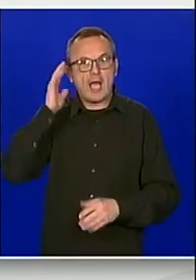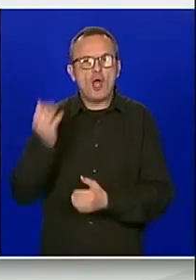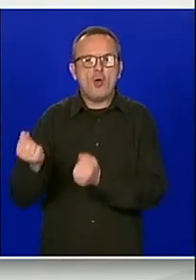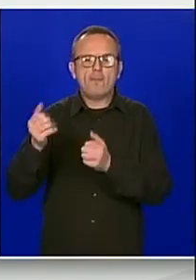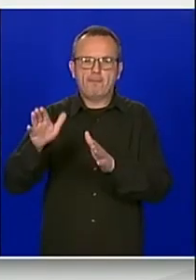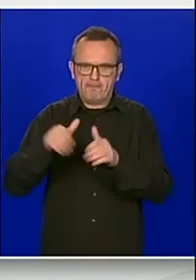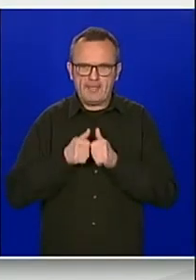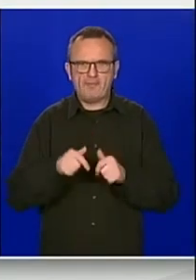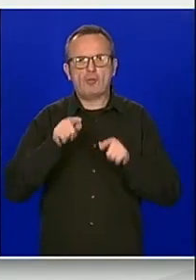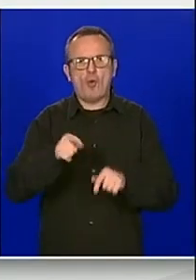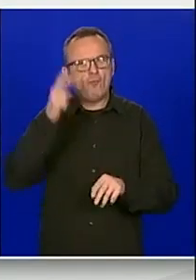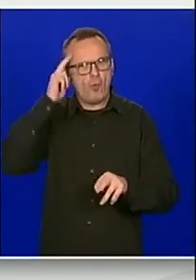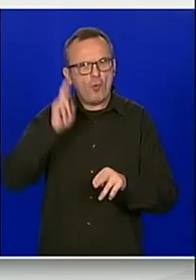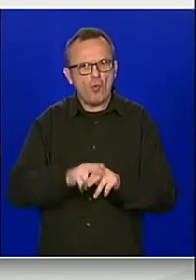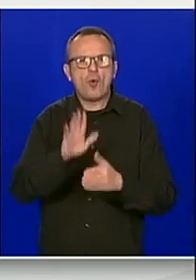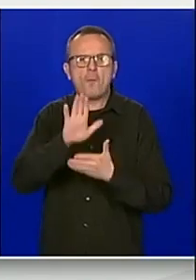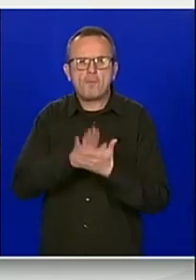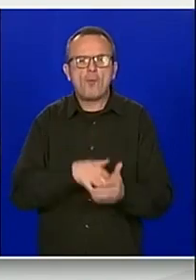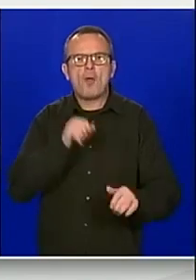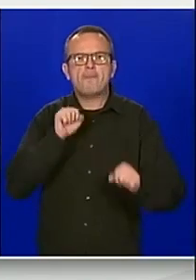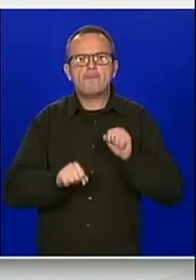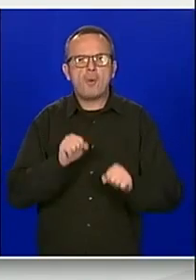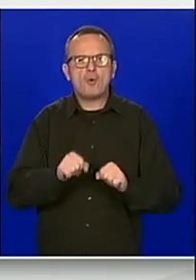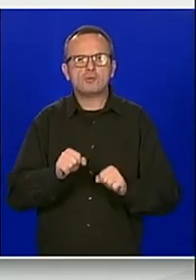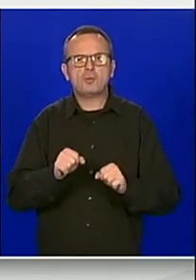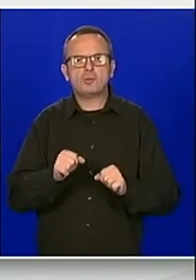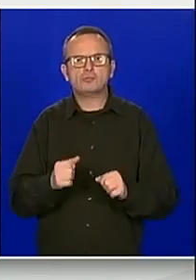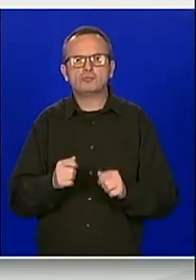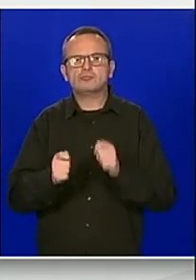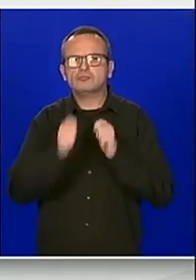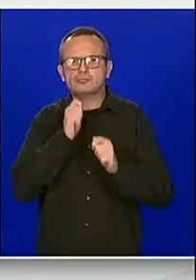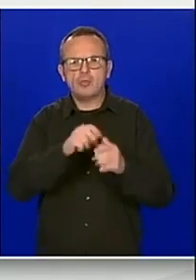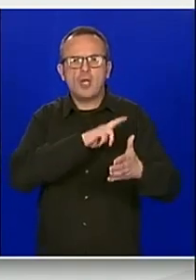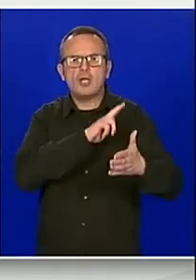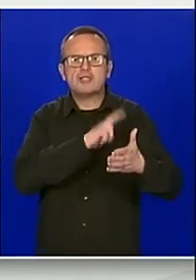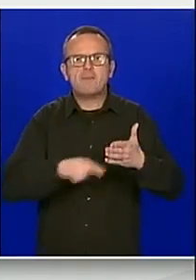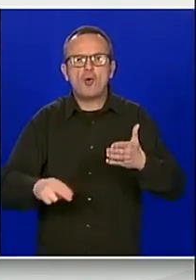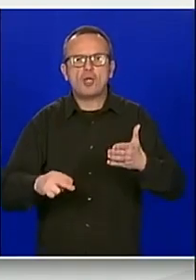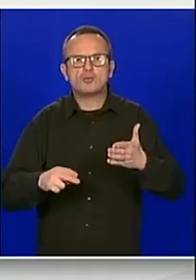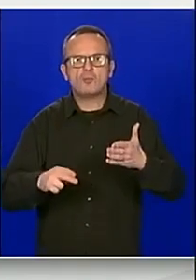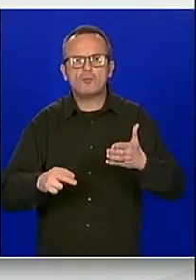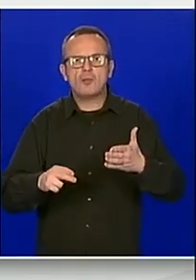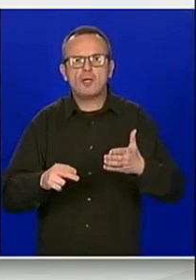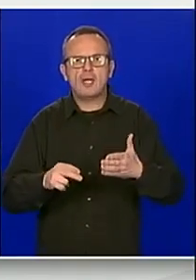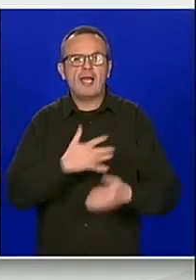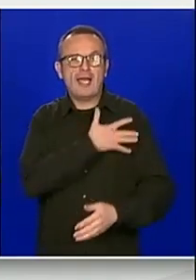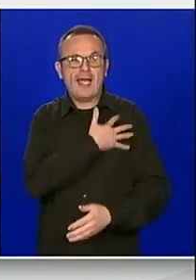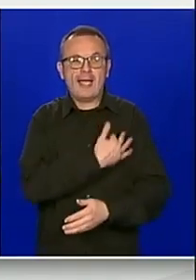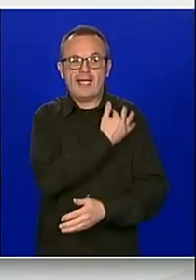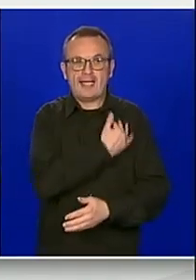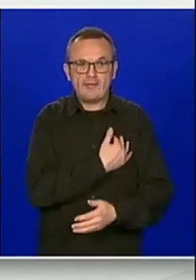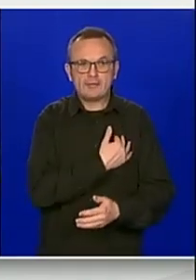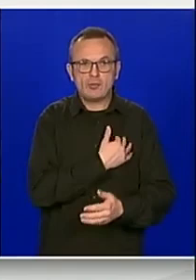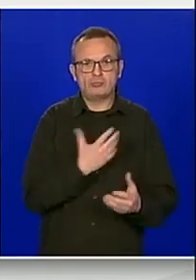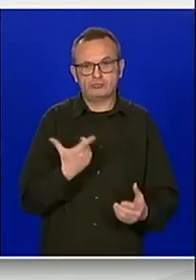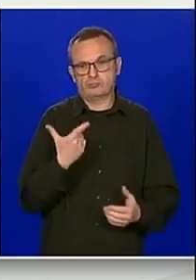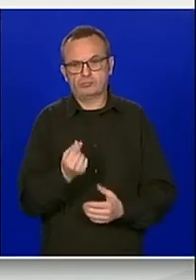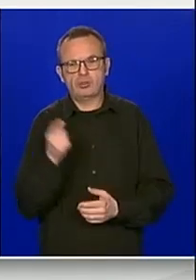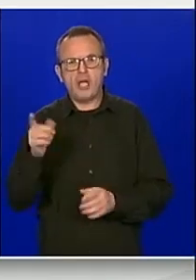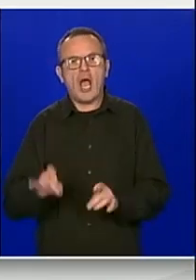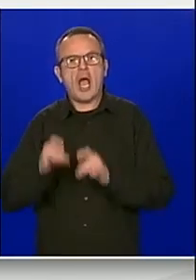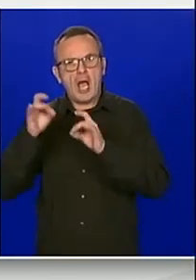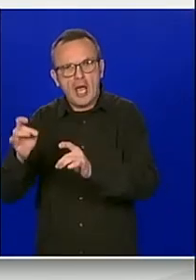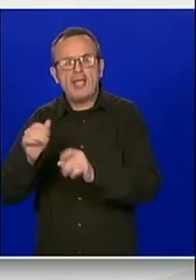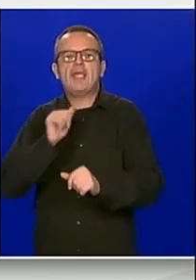o pokretanju postupka za sklapanje sporazuma Hrvatske sa Australijom, odnosno